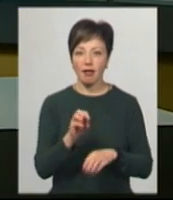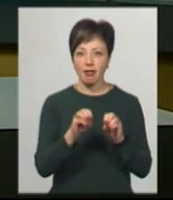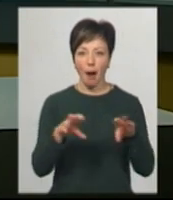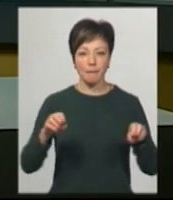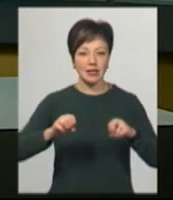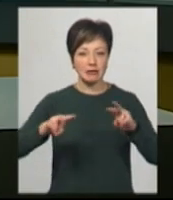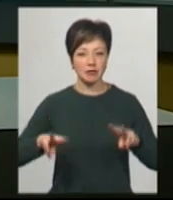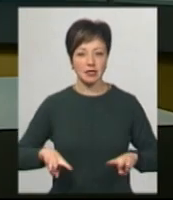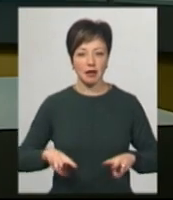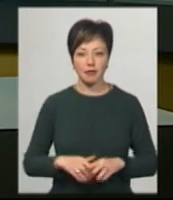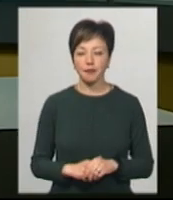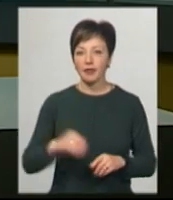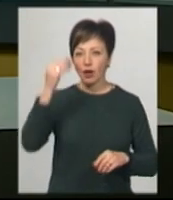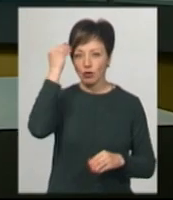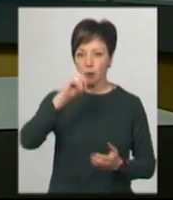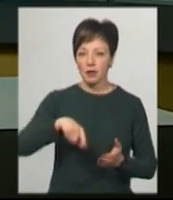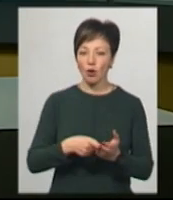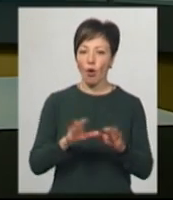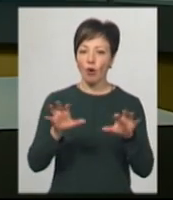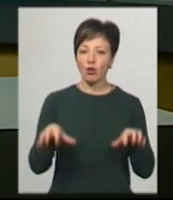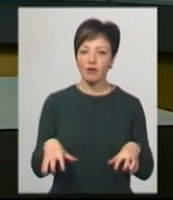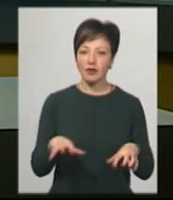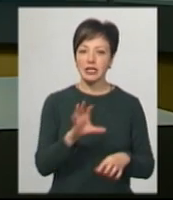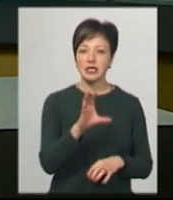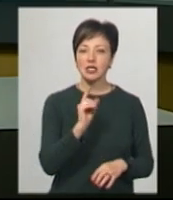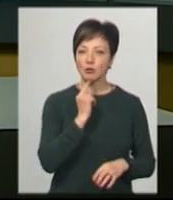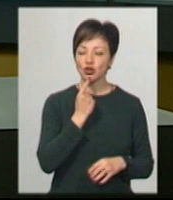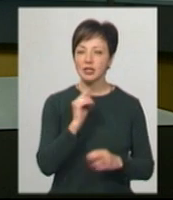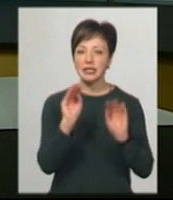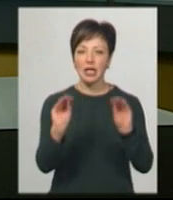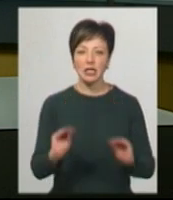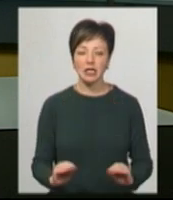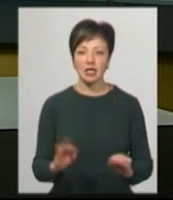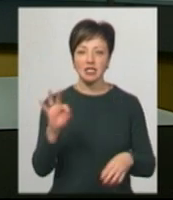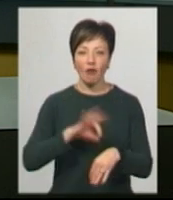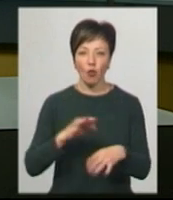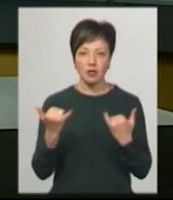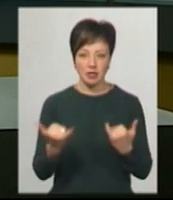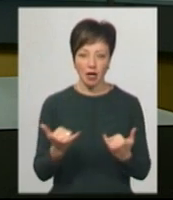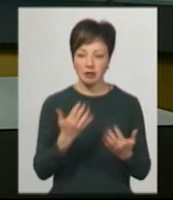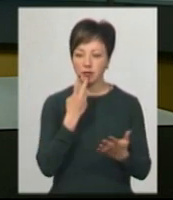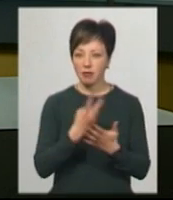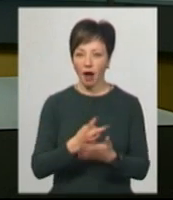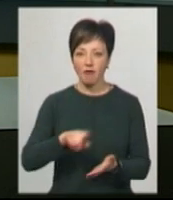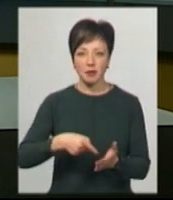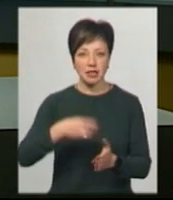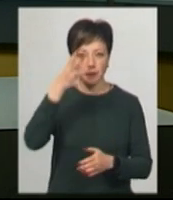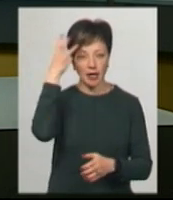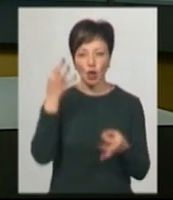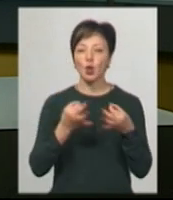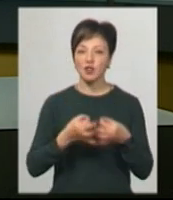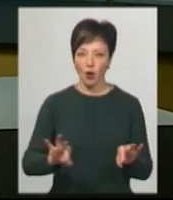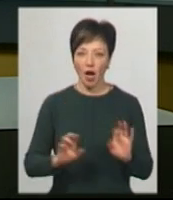На думку міського голови Олександра Семчишина, статистика захворювання, яка наразі спостерігається у Хмельницькому,